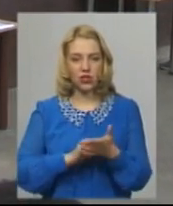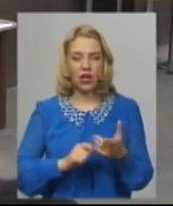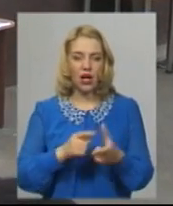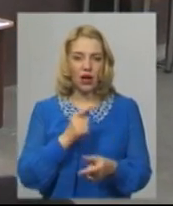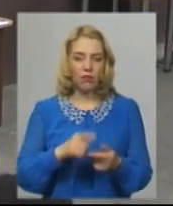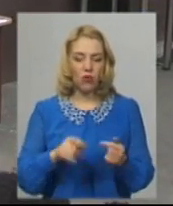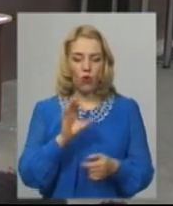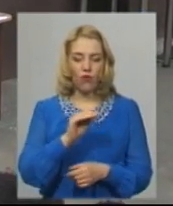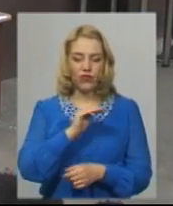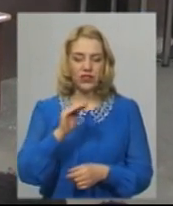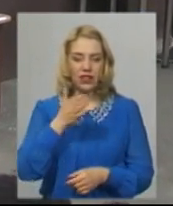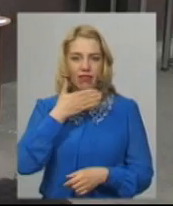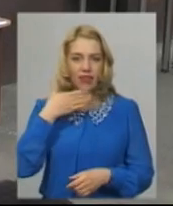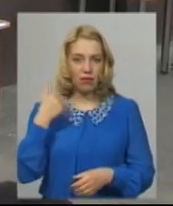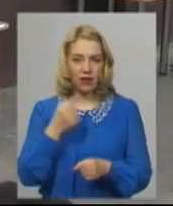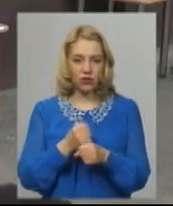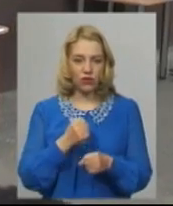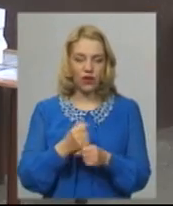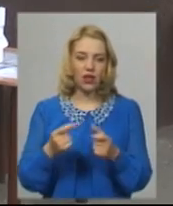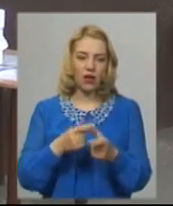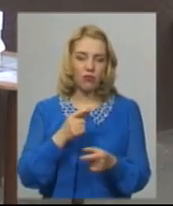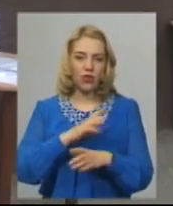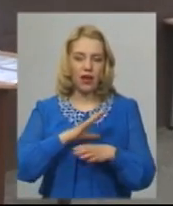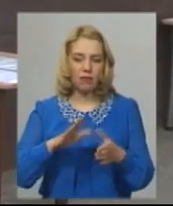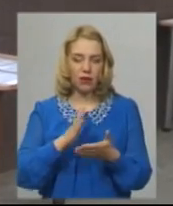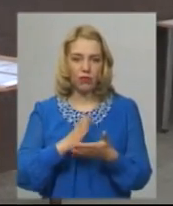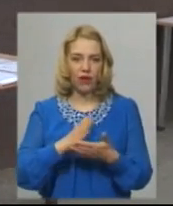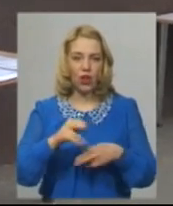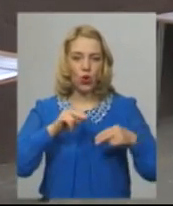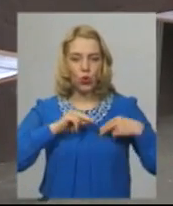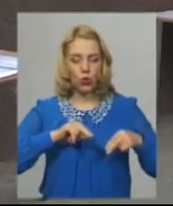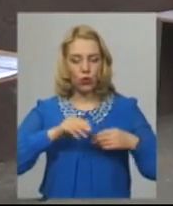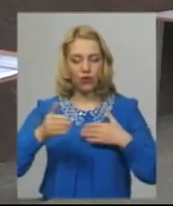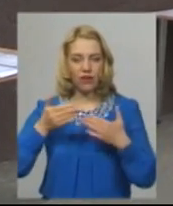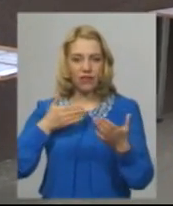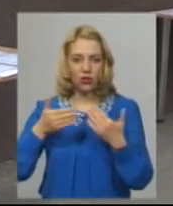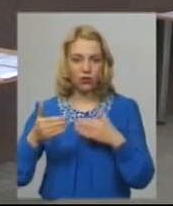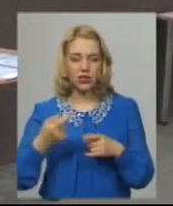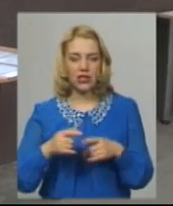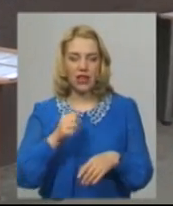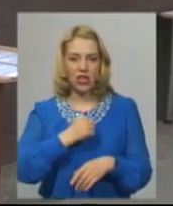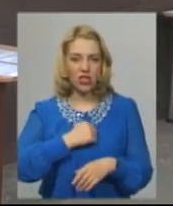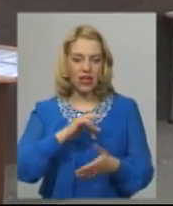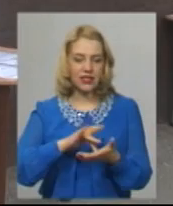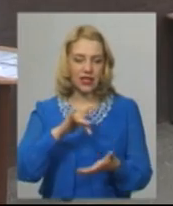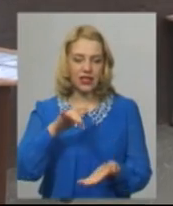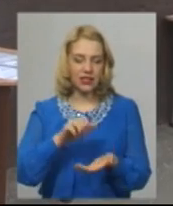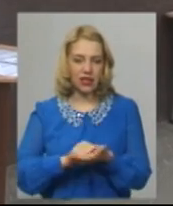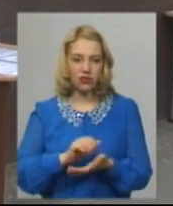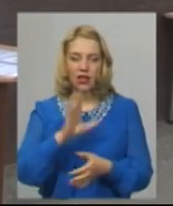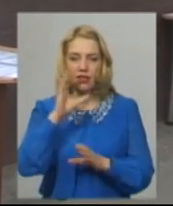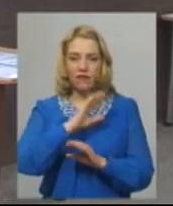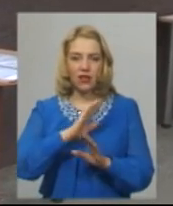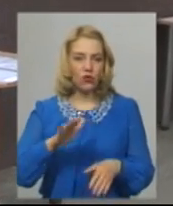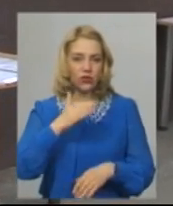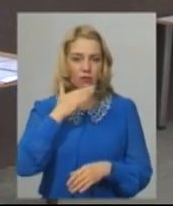не працювали, або не перебували в трудових відносинах. На жаль, центру зайнятості не вдалося багато працевлаштувати.